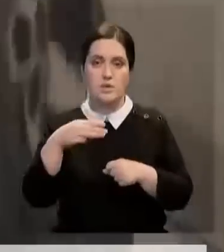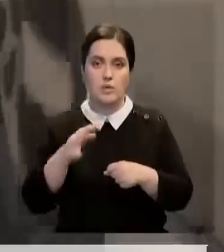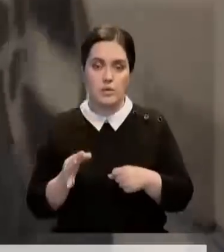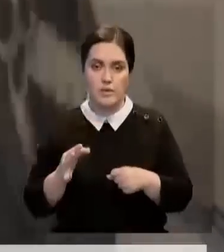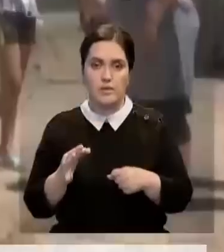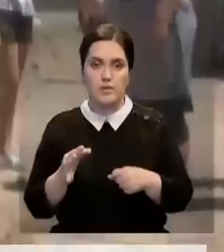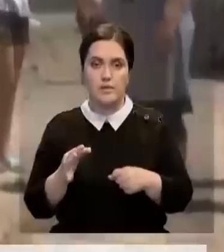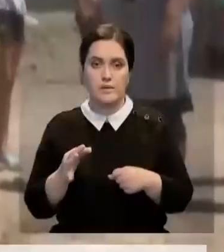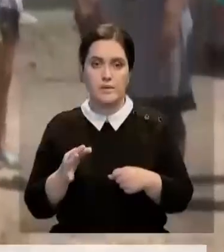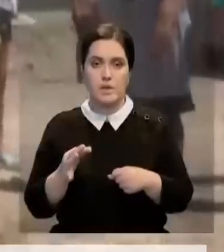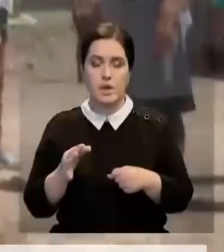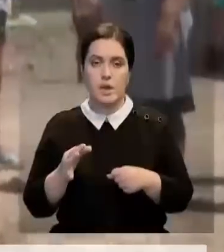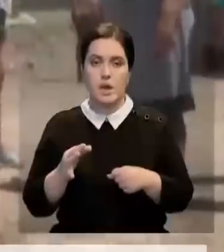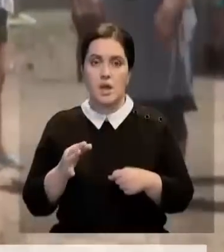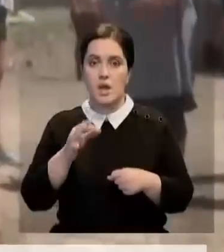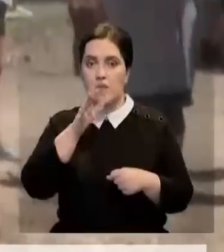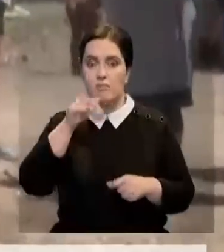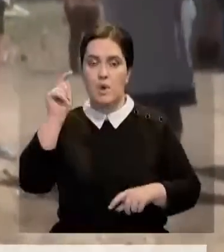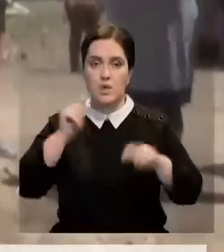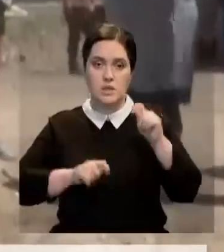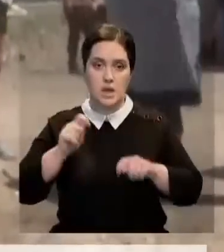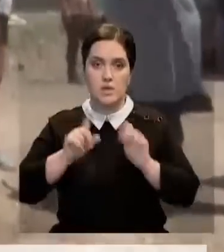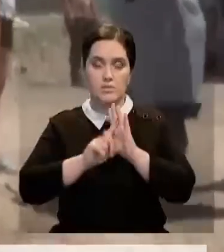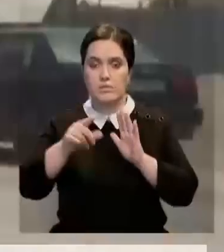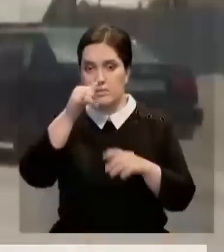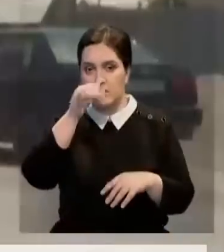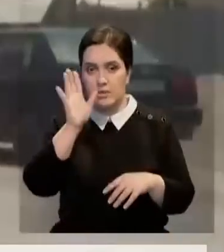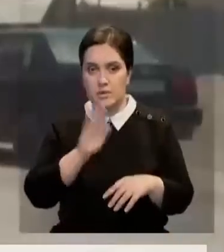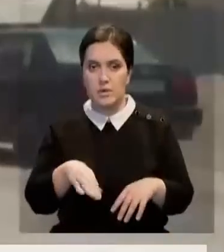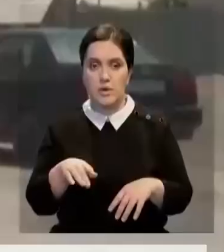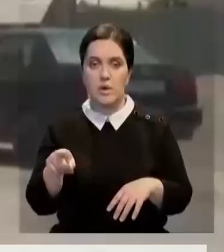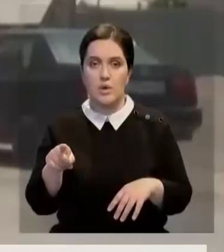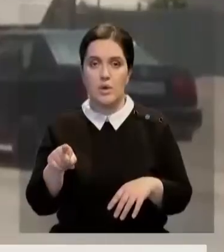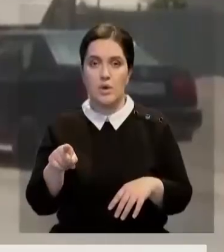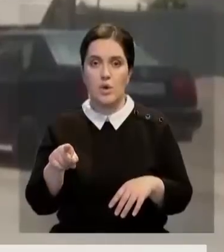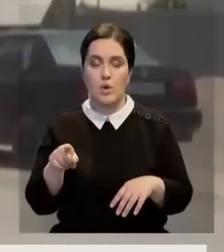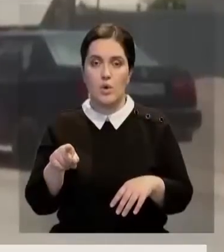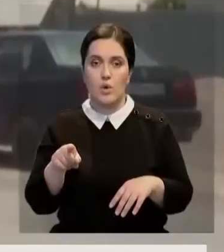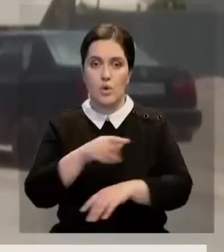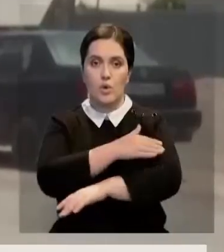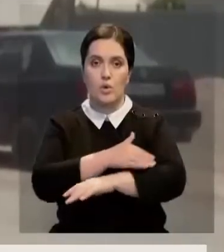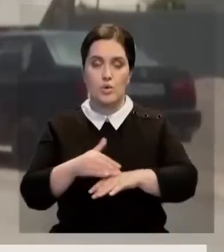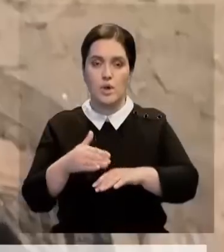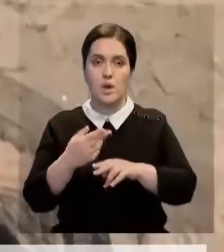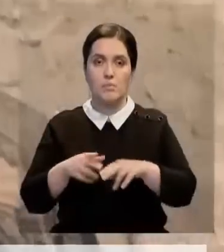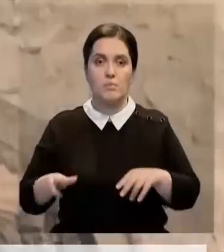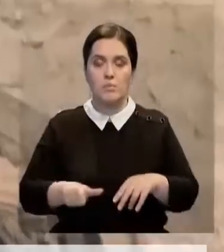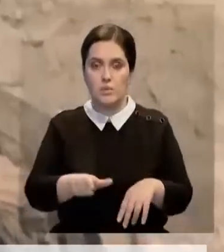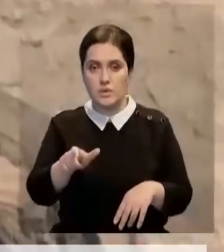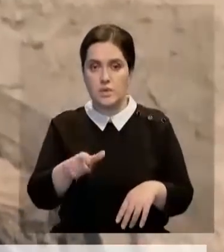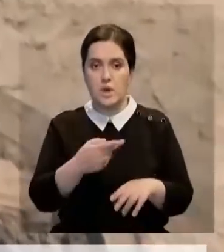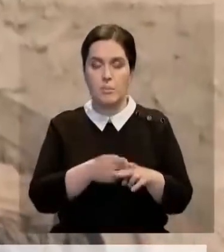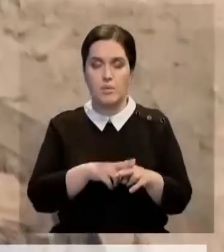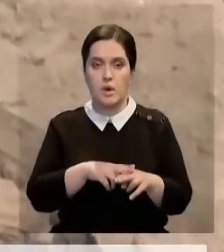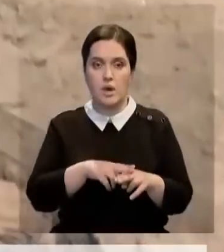автовладельцы. Мало того, во время осадков здесь не пройти. Так еще на этих узких улицах путь преграждают канализационные